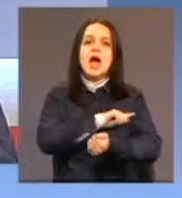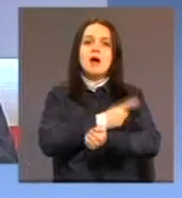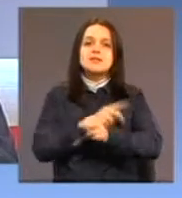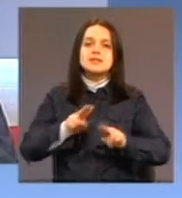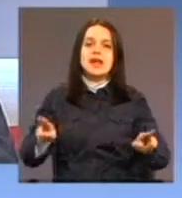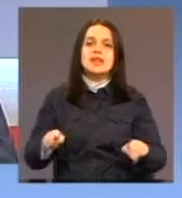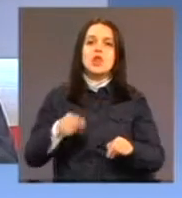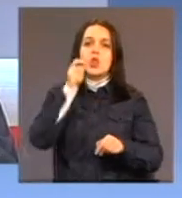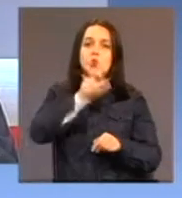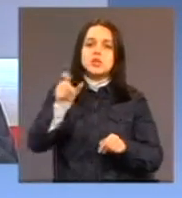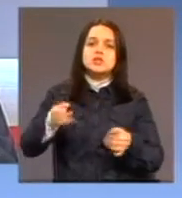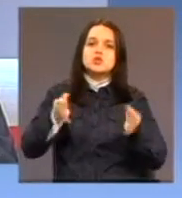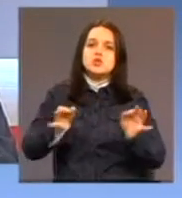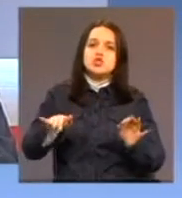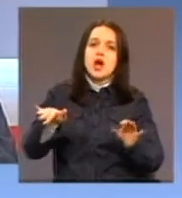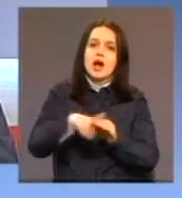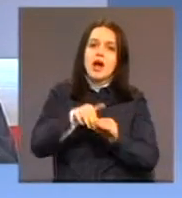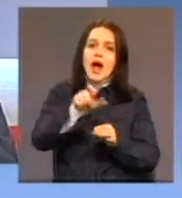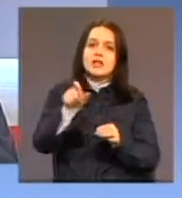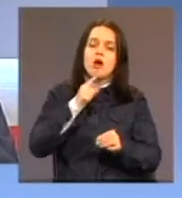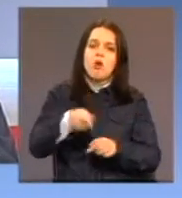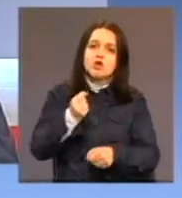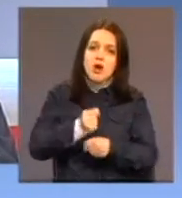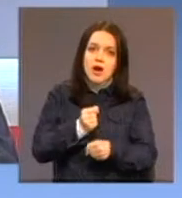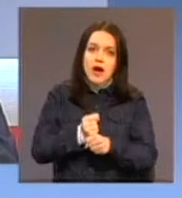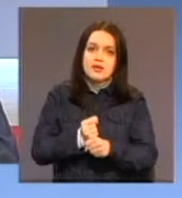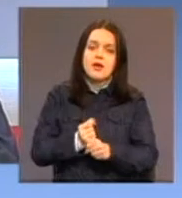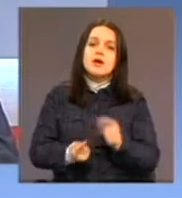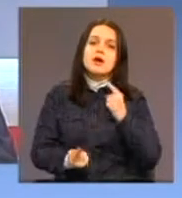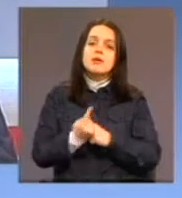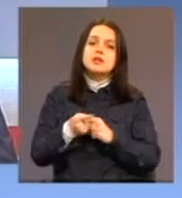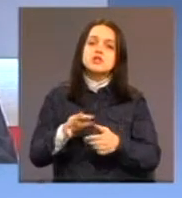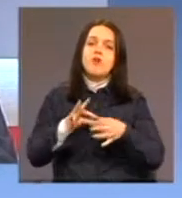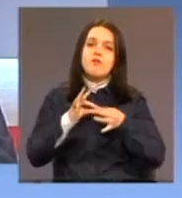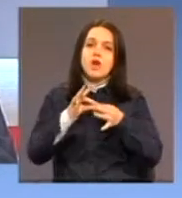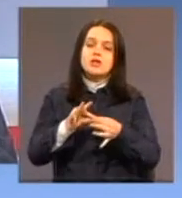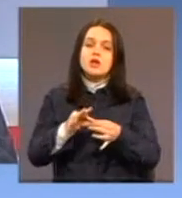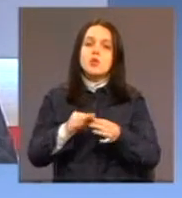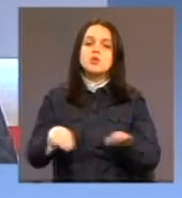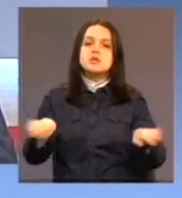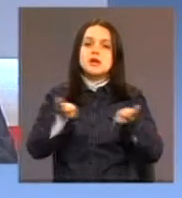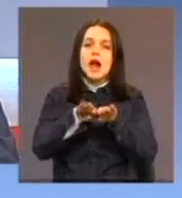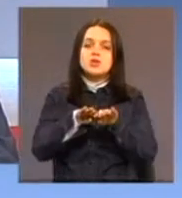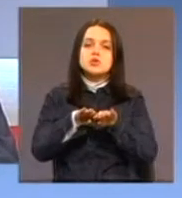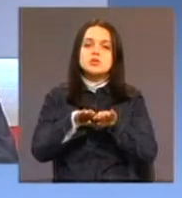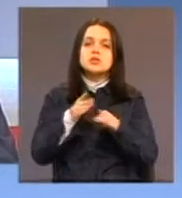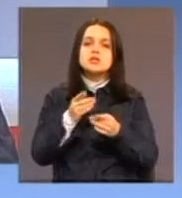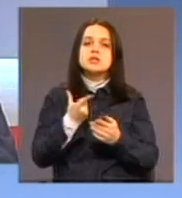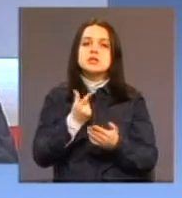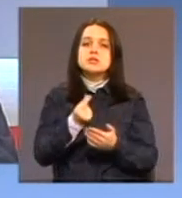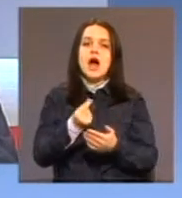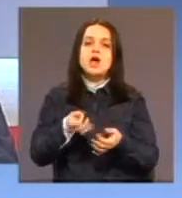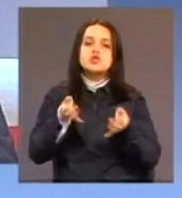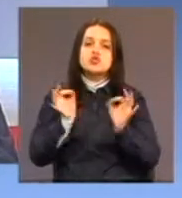kadra koji to radi, tako da ipak se to vodi u skladu sa određenim stručnom